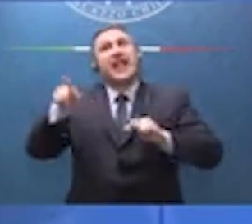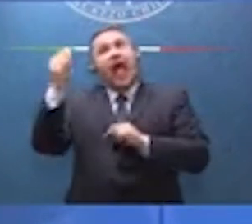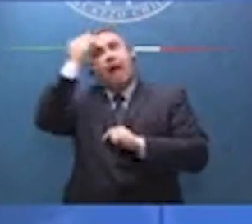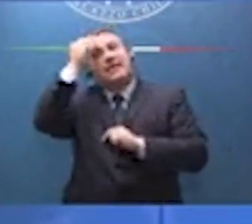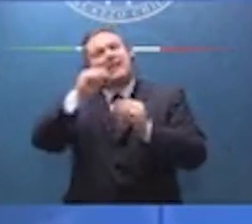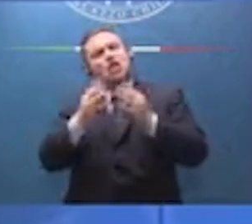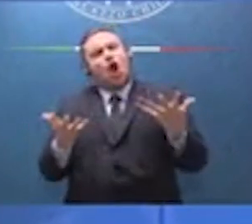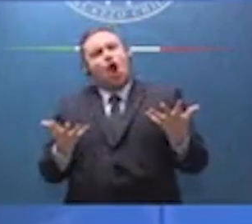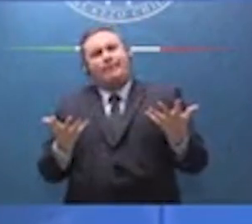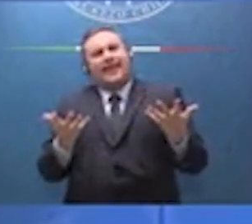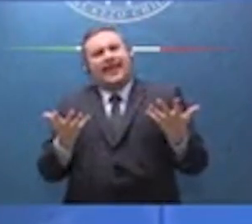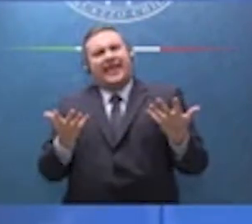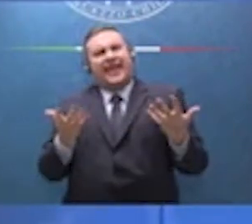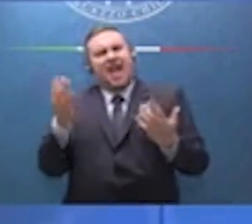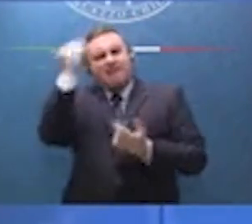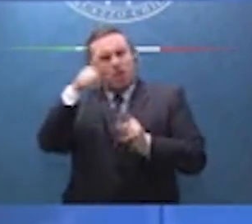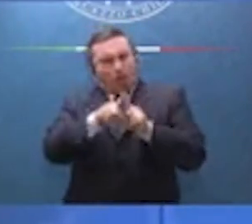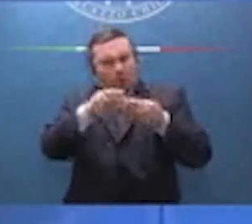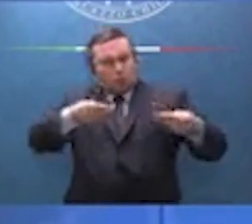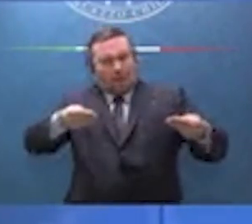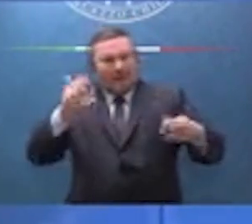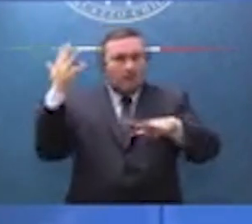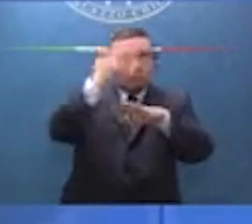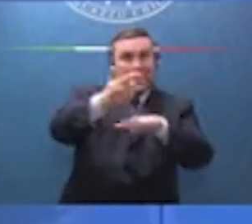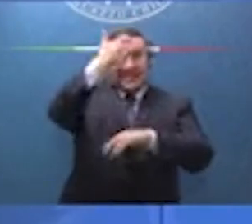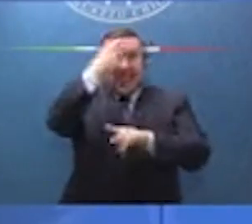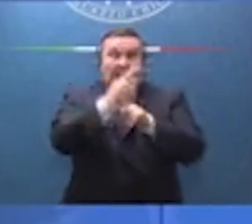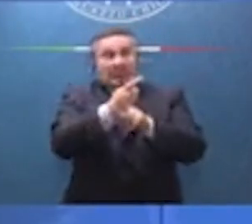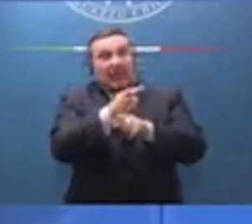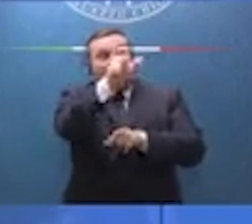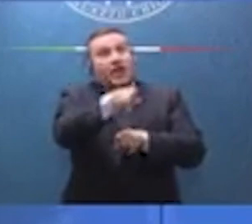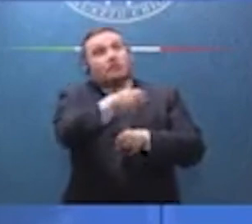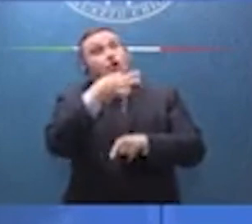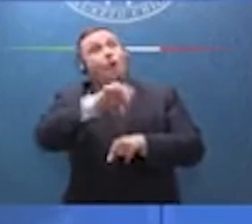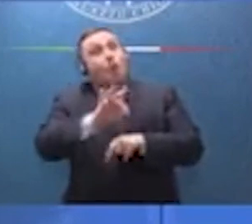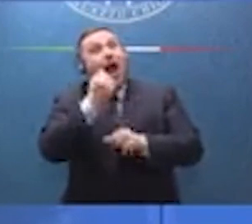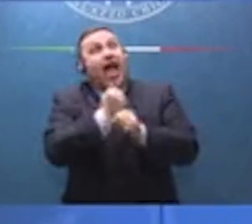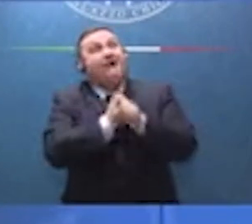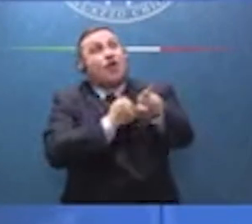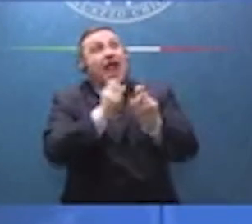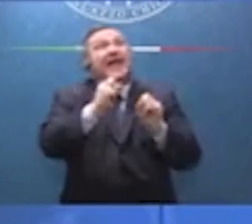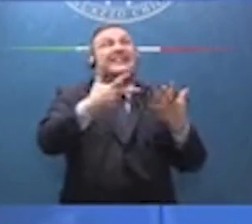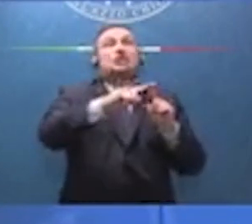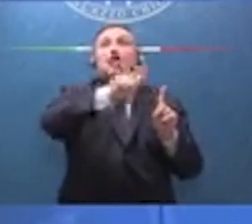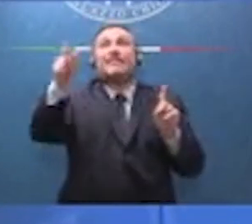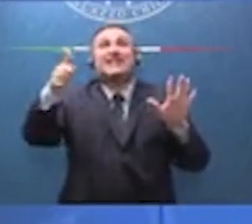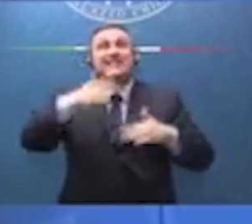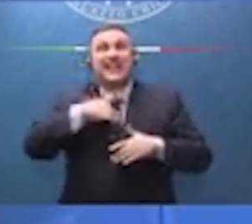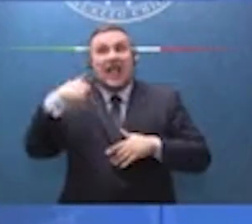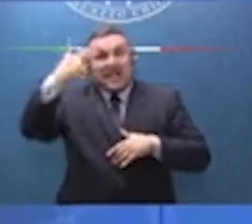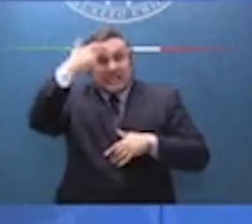uno strumento con il quale lo Stato dovesse occuparsi delle persone dai 18 ai 60 anni.